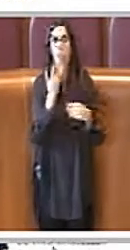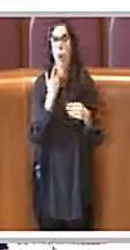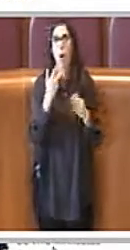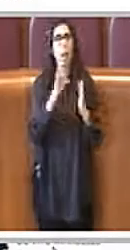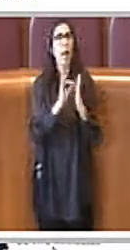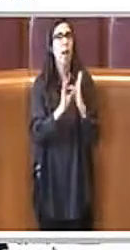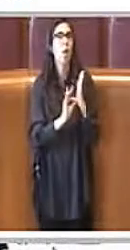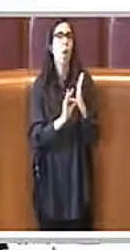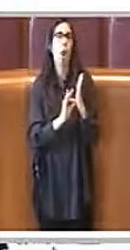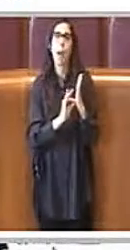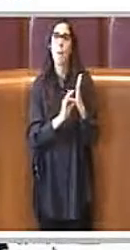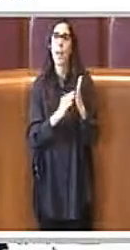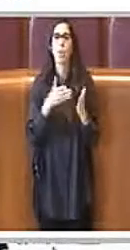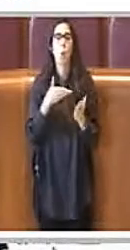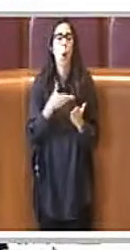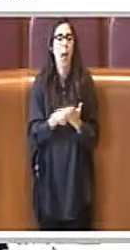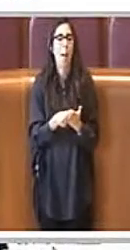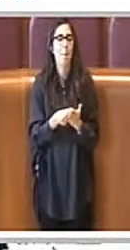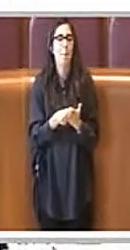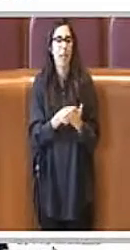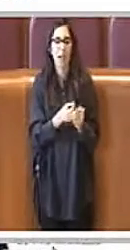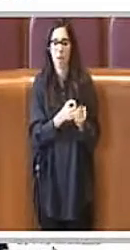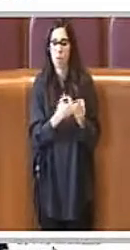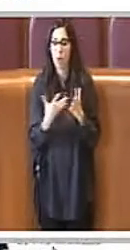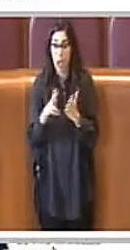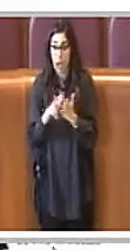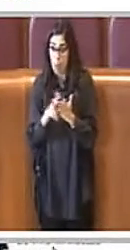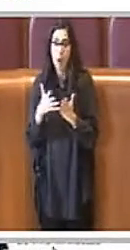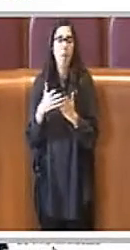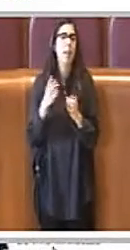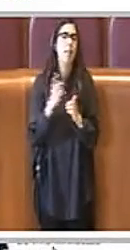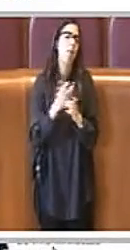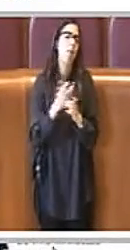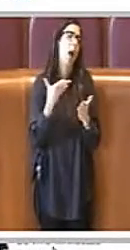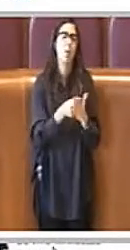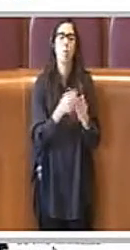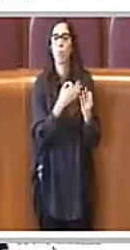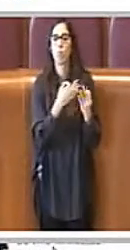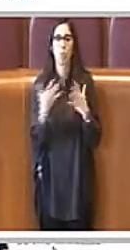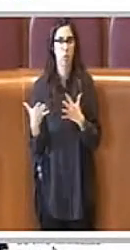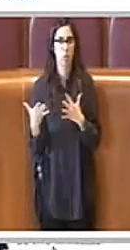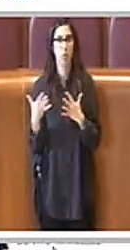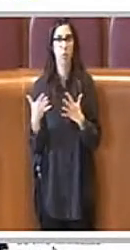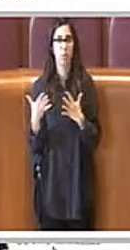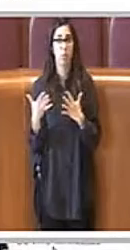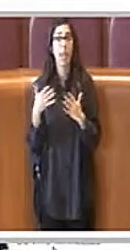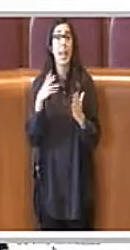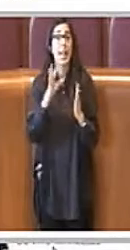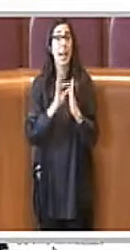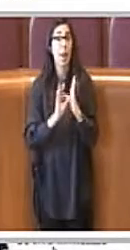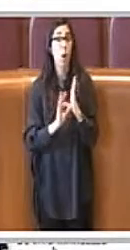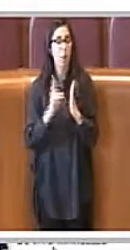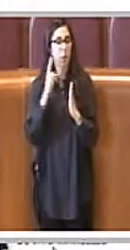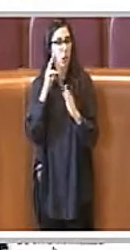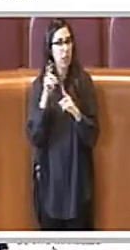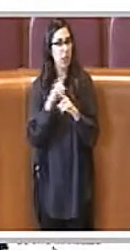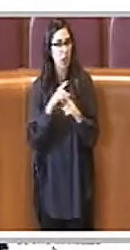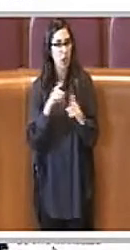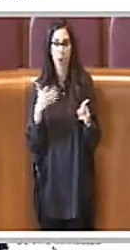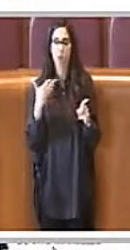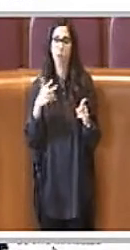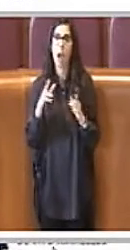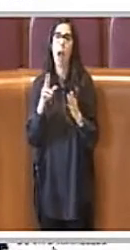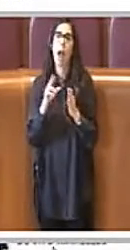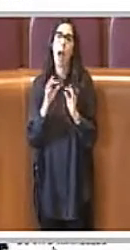Così come è approvato Regolamento che ricordo è stato approvato Con i voti favorevoli del gruppo del Movimento